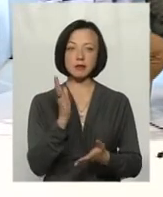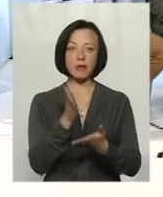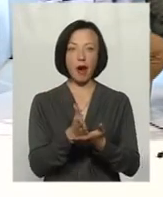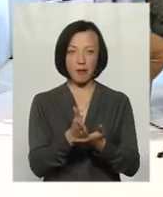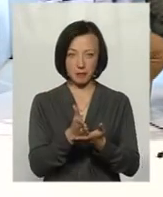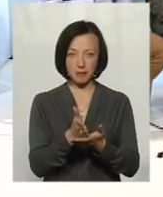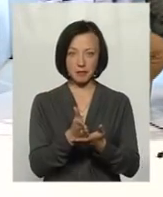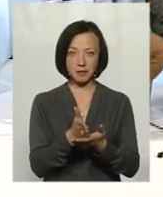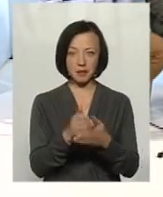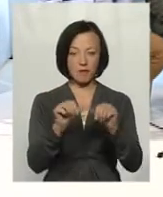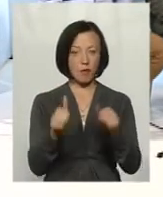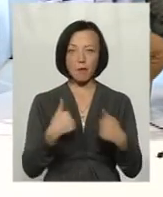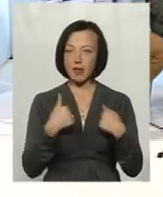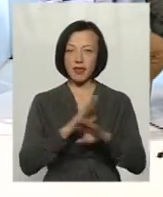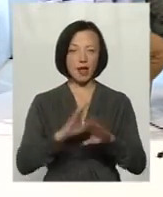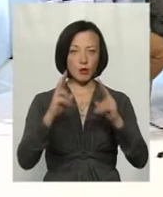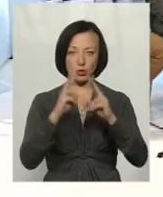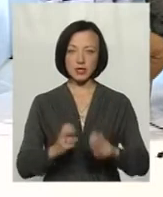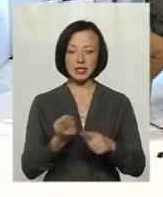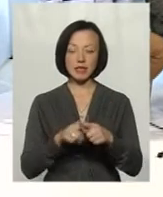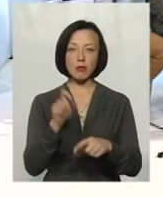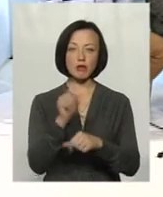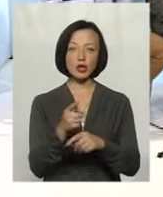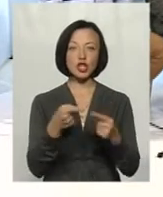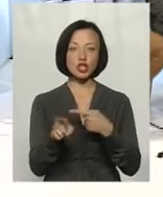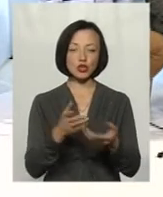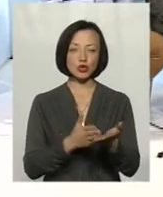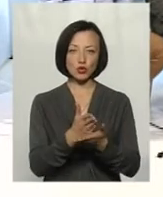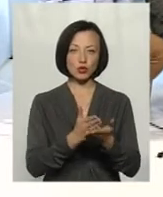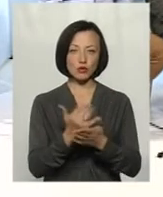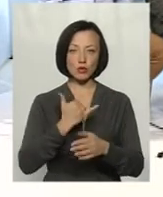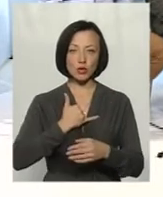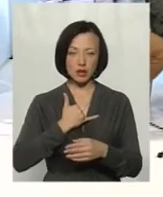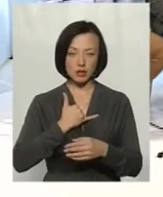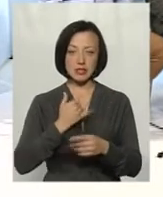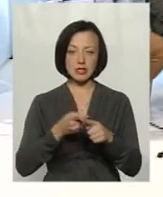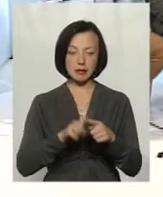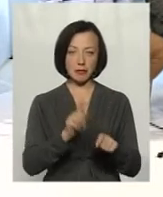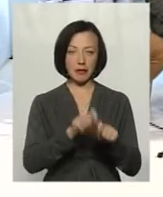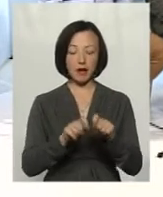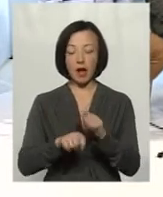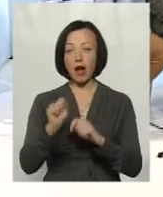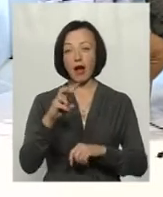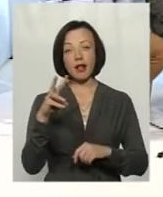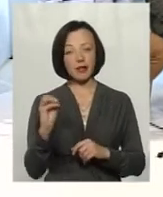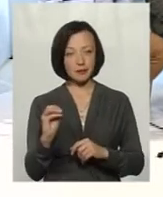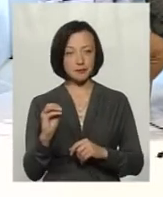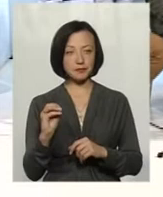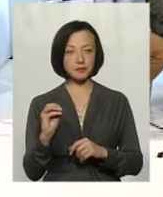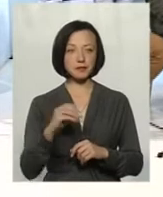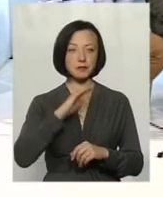чином ми це не досліджуємо. Це повноваження інших служб, які в нас прямо за цим слідкують. Але разом з тим,